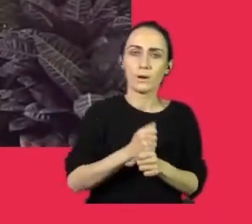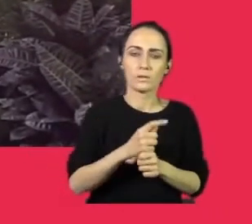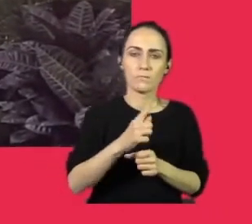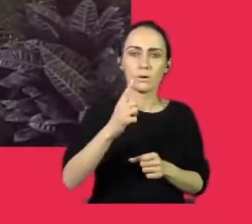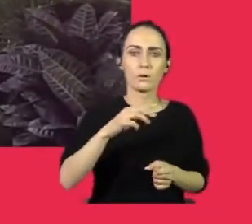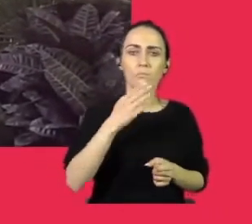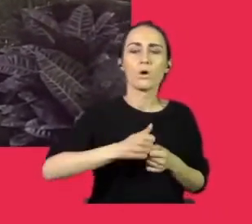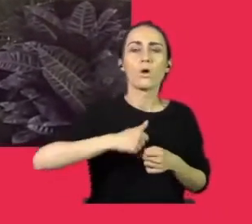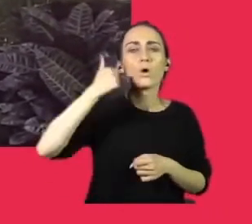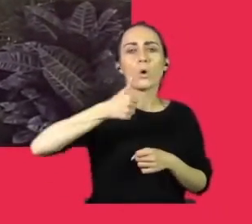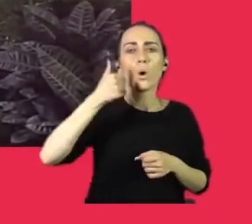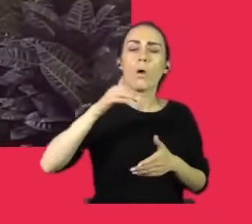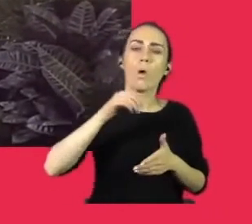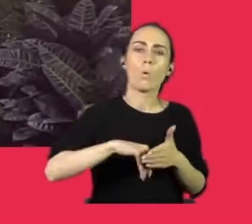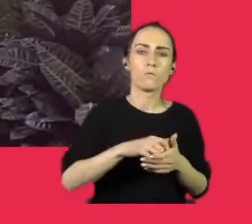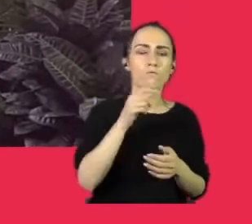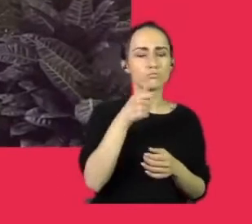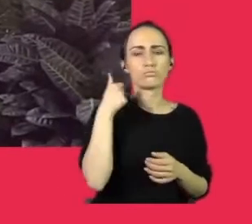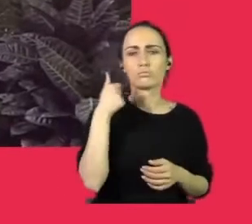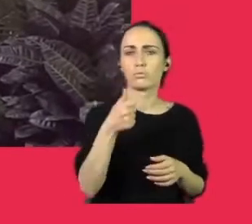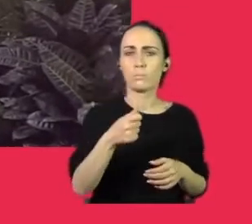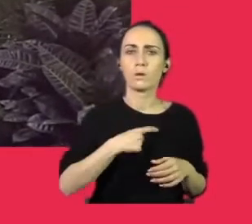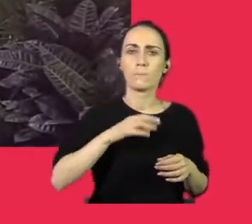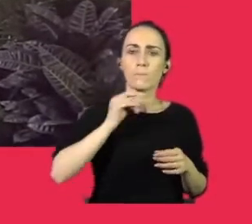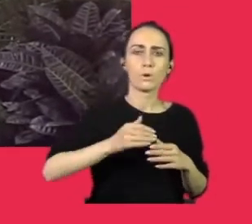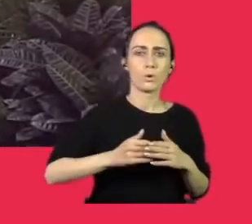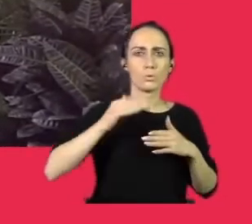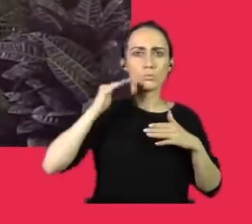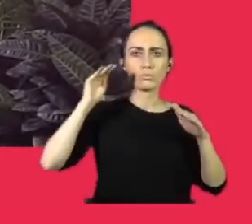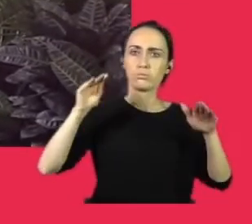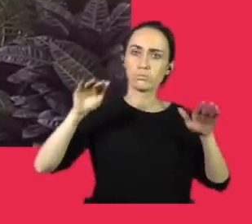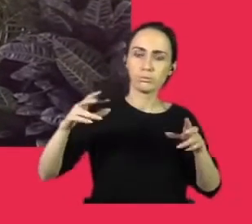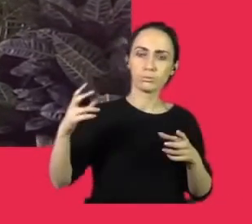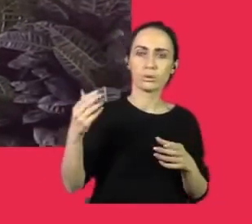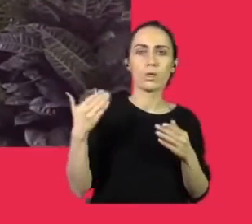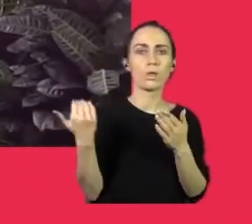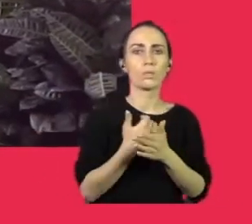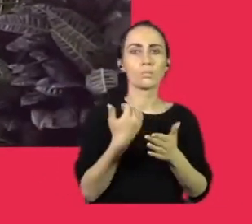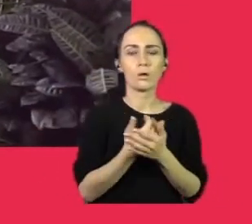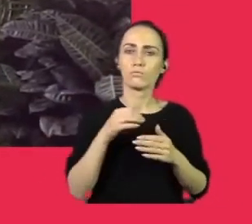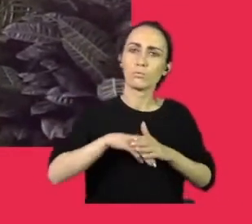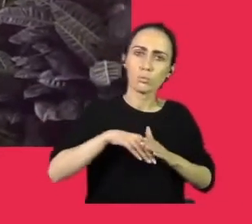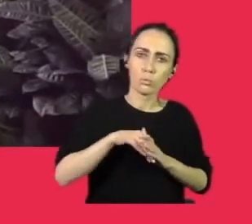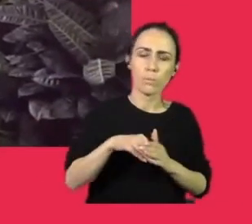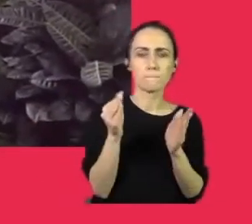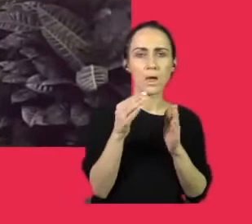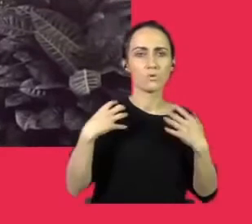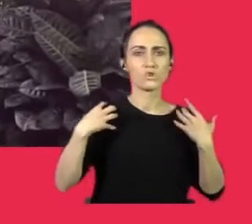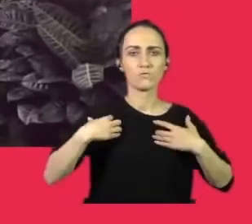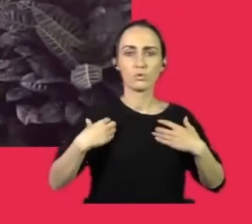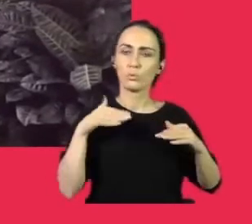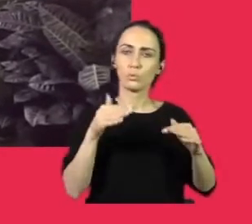pod względem hodowli jest kapitalny. Mamy niesamowitą ilość fajnych przychówków, fajnych małych zwierząt.